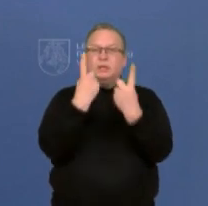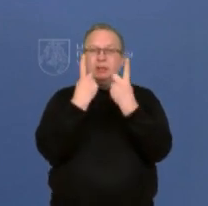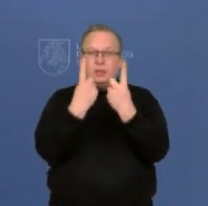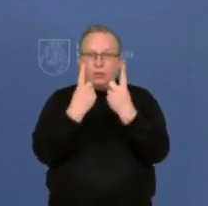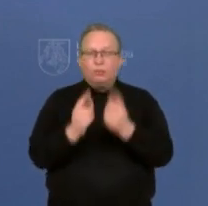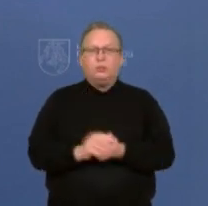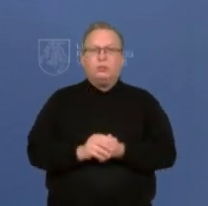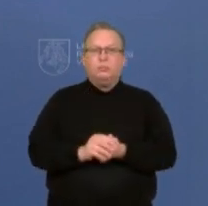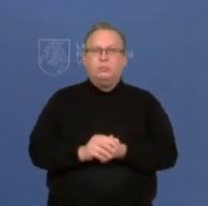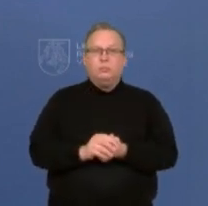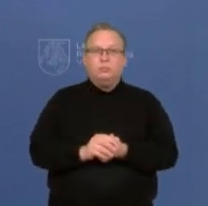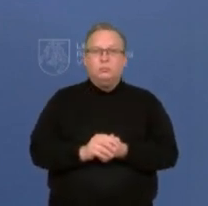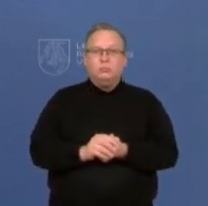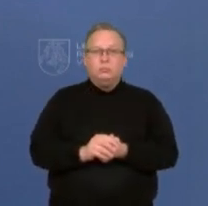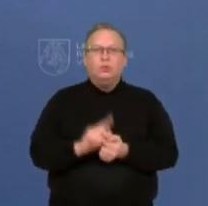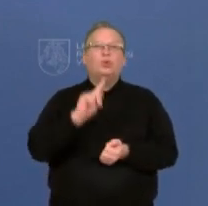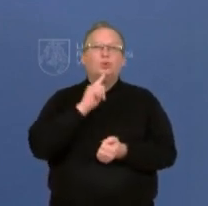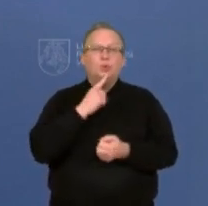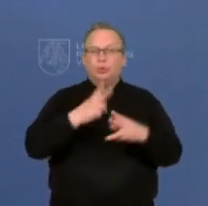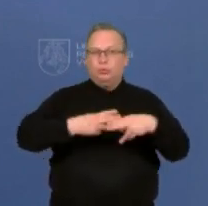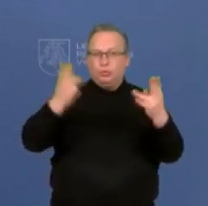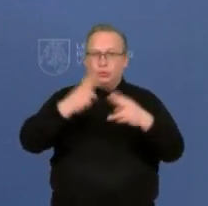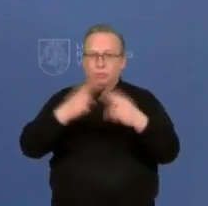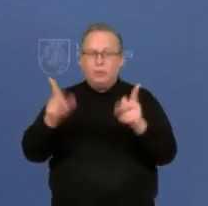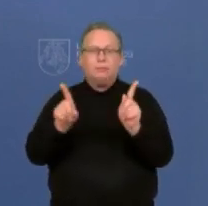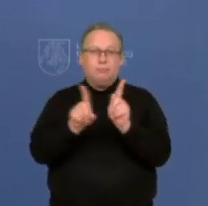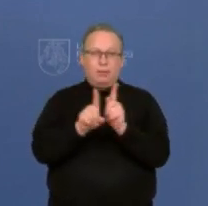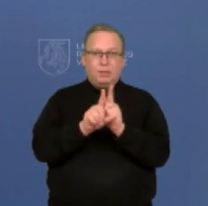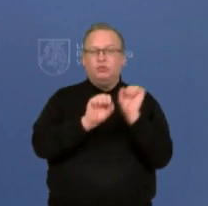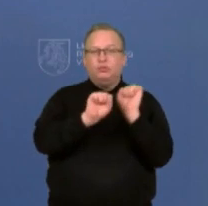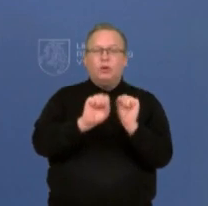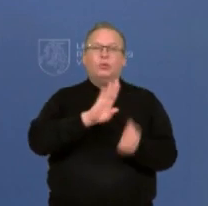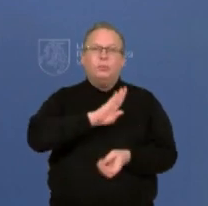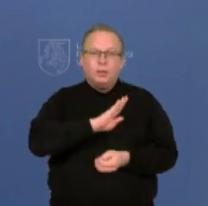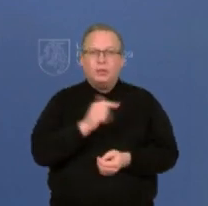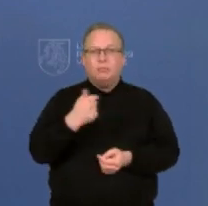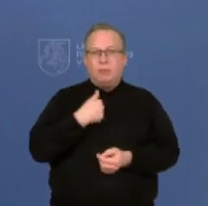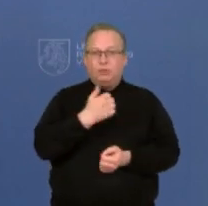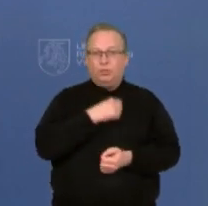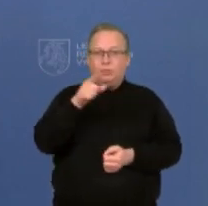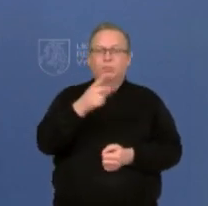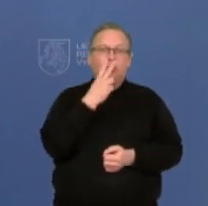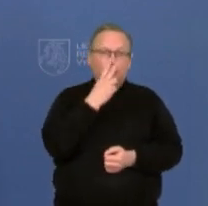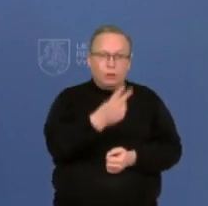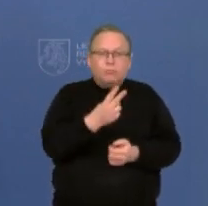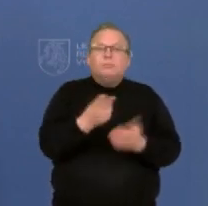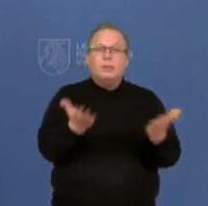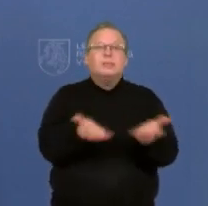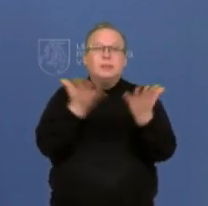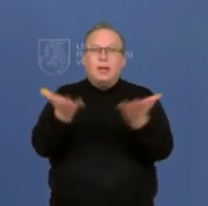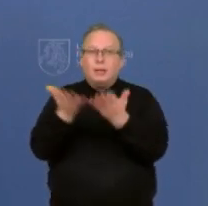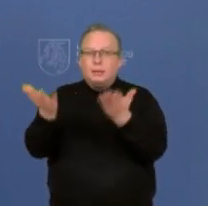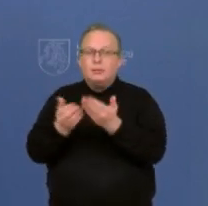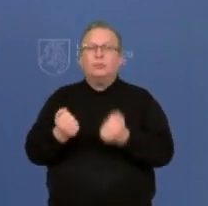sunkių lygos formų ir nuo mirties. Ir čia mes visi turėtumėm koncentruotis, skatinti ir tai